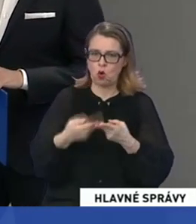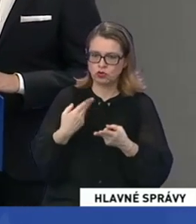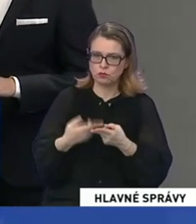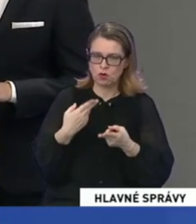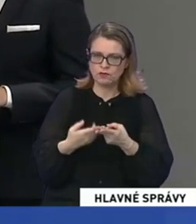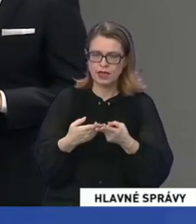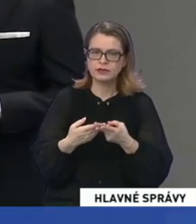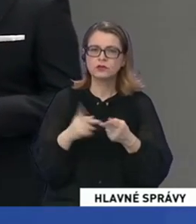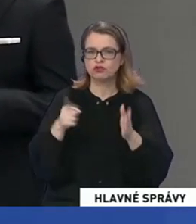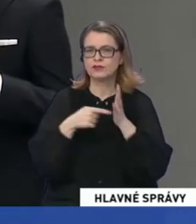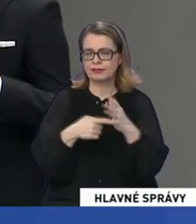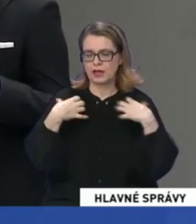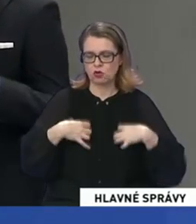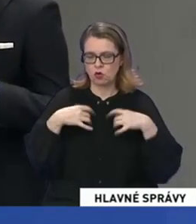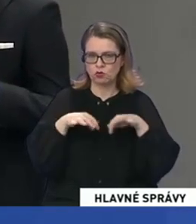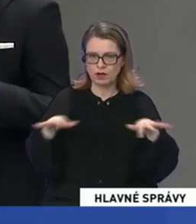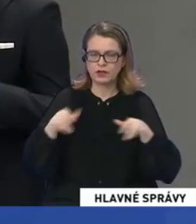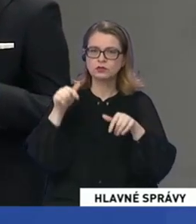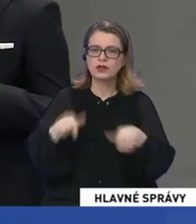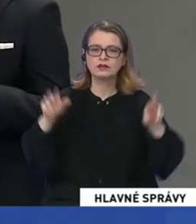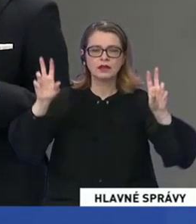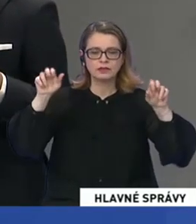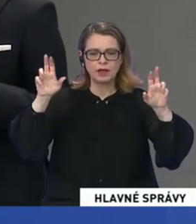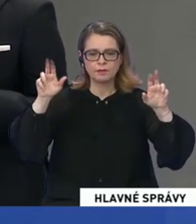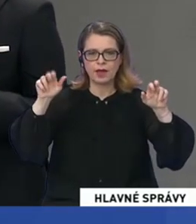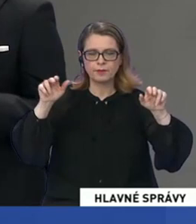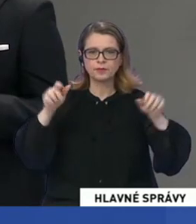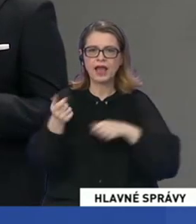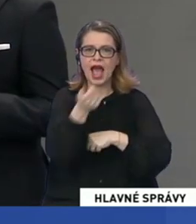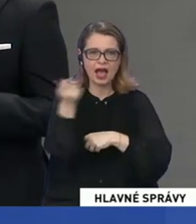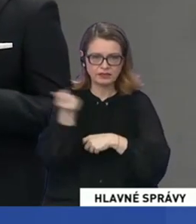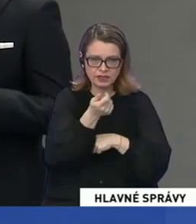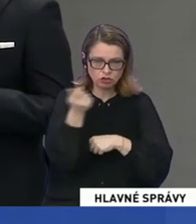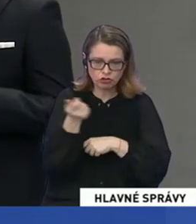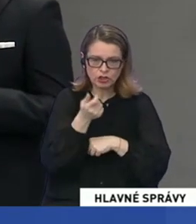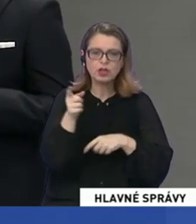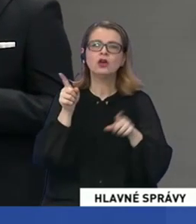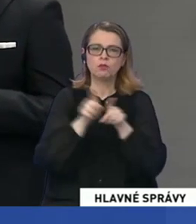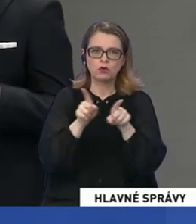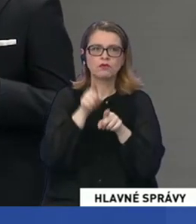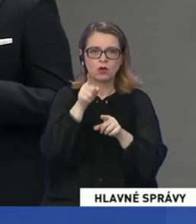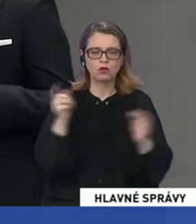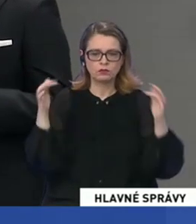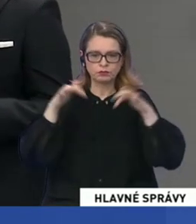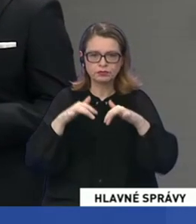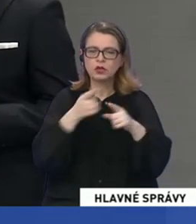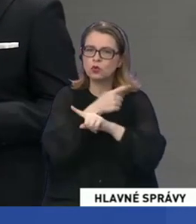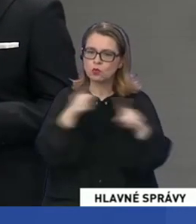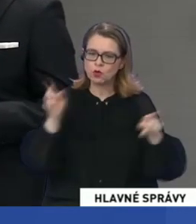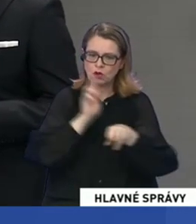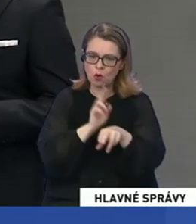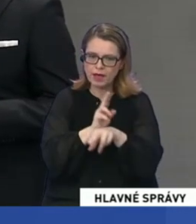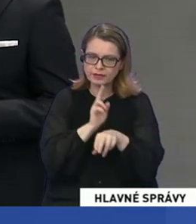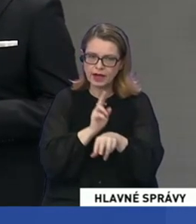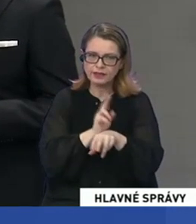ktoré súvisia s koronavírusom. Dnes sú téma o hasiči, pretože aj oni sa podielajú na viacerých opatreniach,